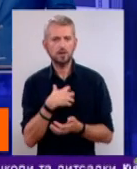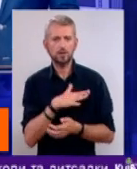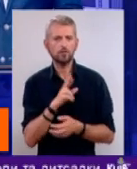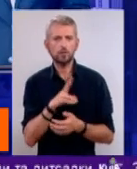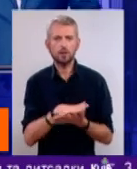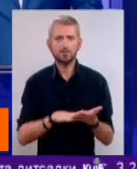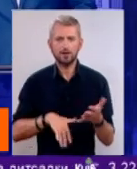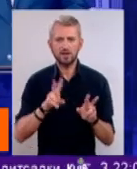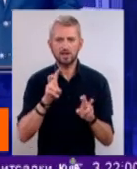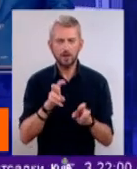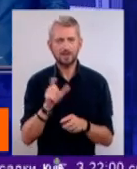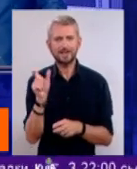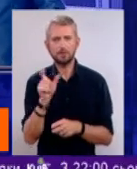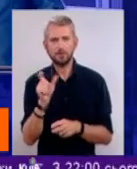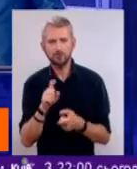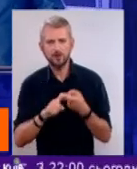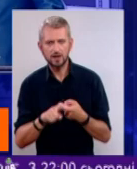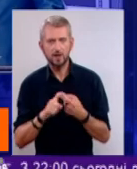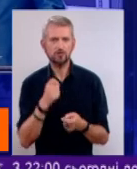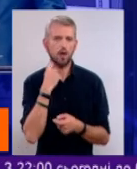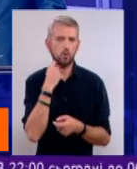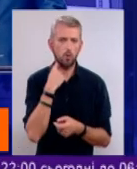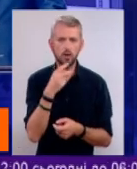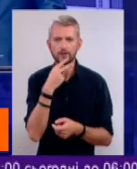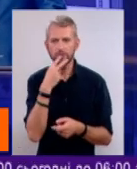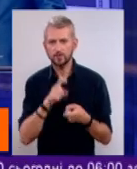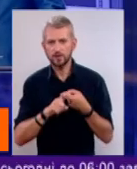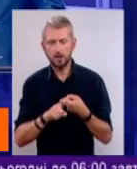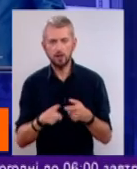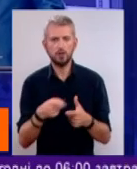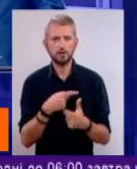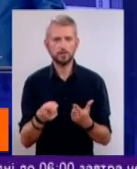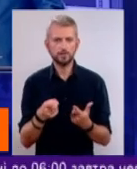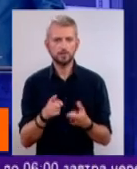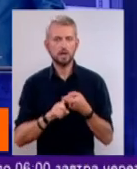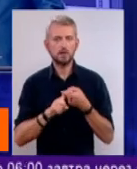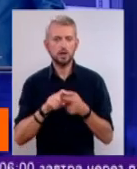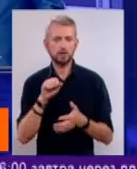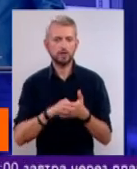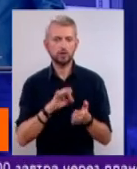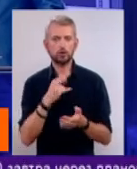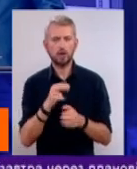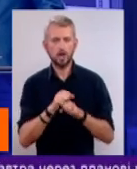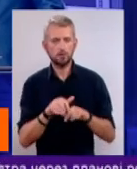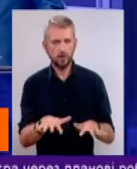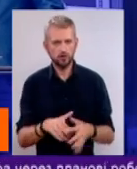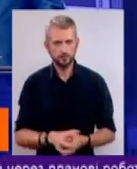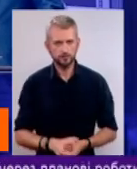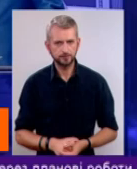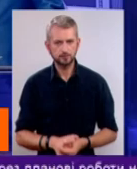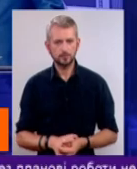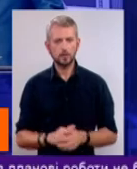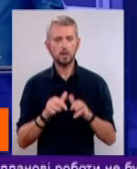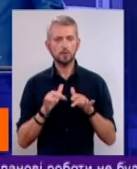далі. Хімічна залежність, алкогольна, нікотинова, чи залежність від соціальних мереж. Річ